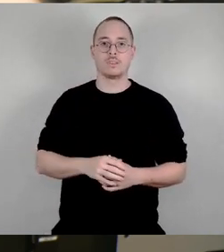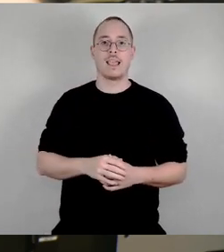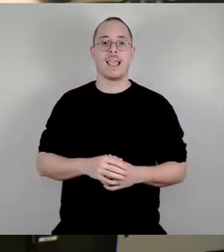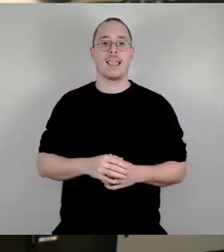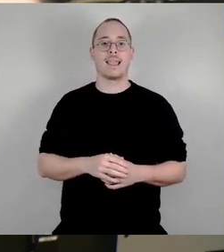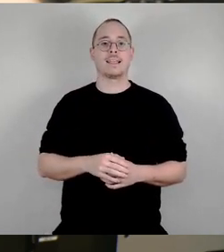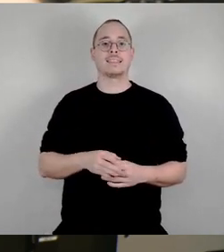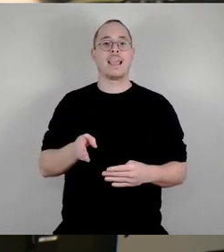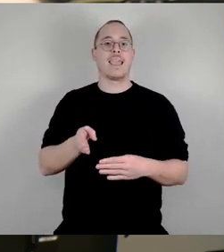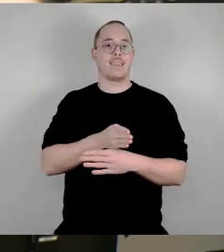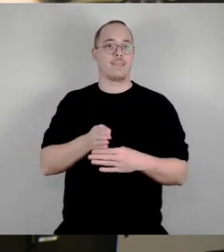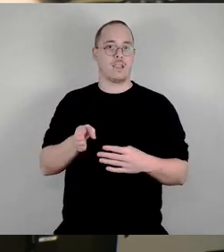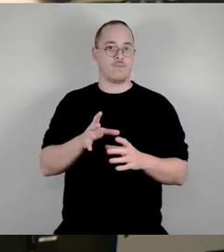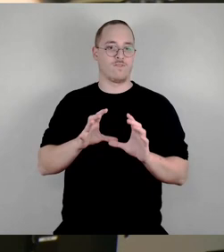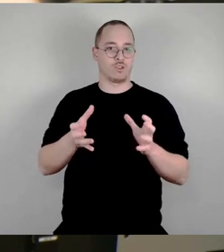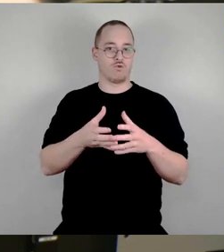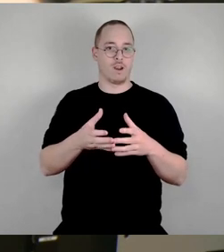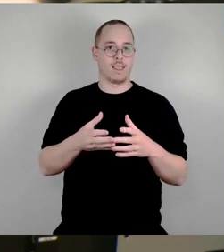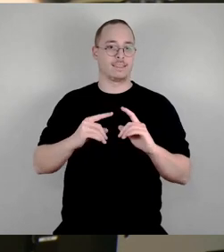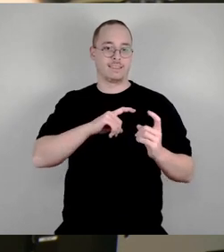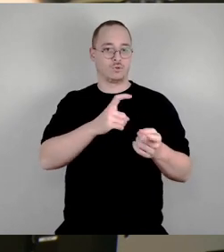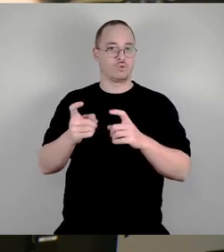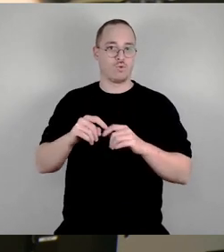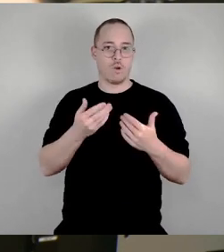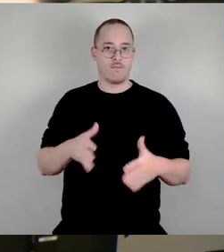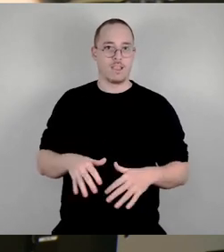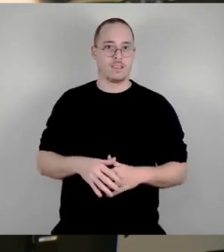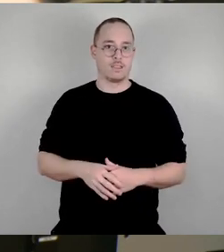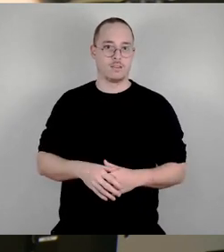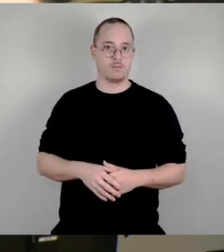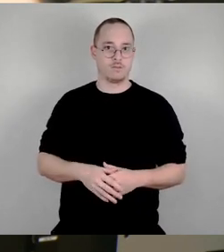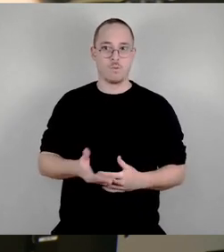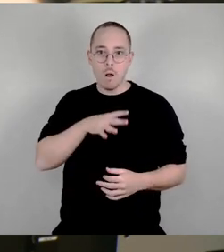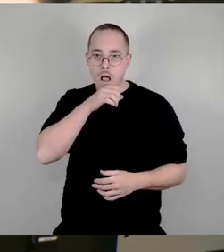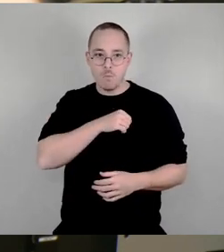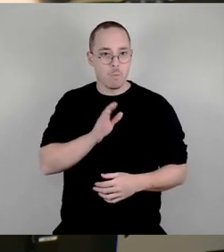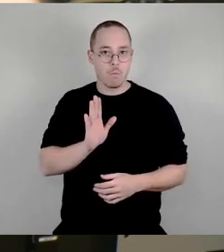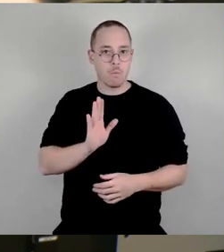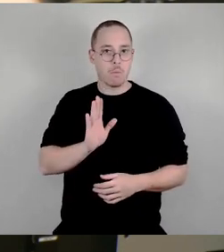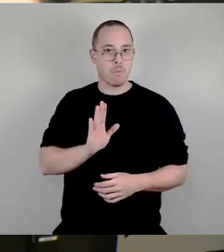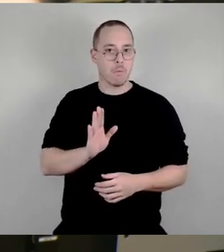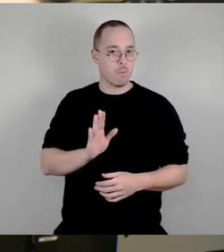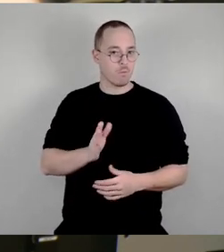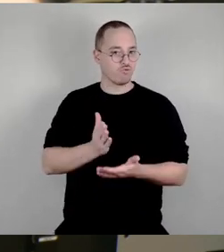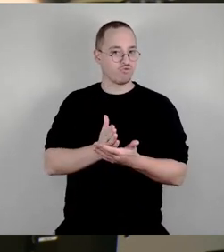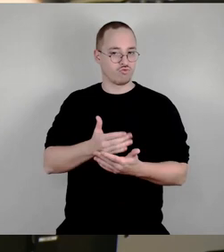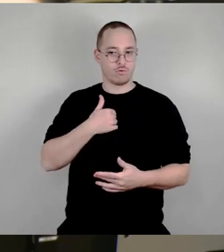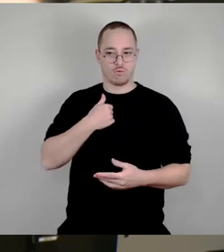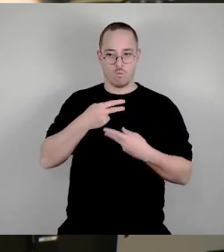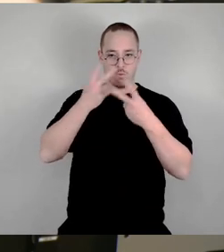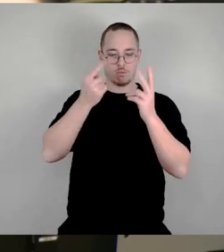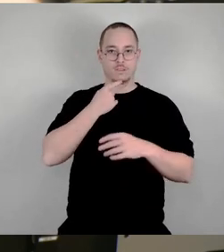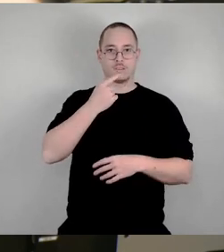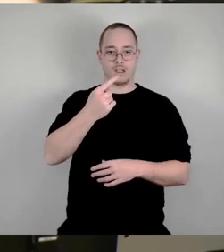Das ist kein Geheimnis, habe ich im Januar auch schon in der aktuellen Stunde gesagt. Wir als CDU hätten uns das komplette Verstärkerverbot